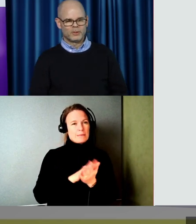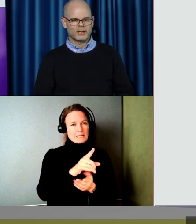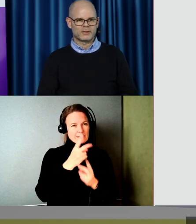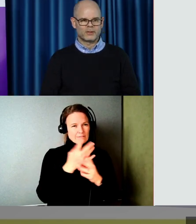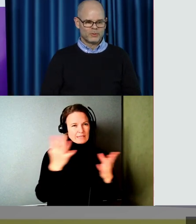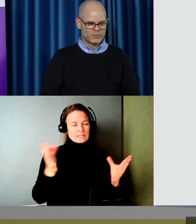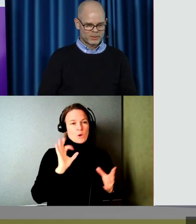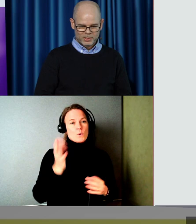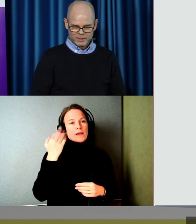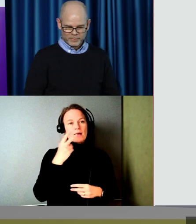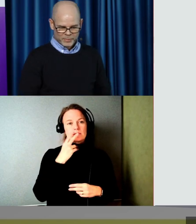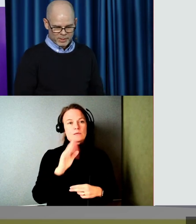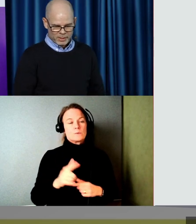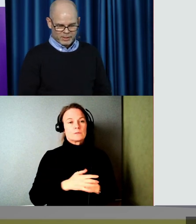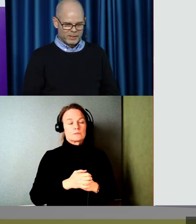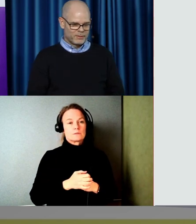hur det kan se ut